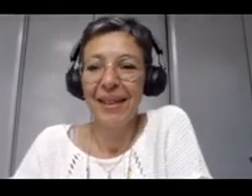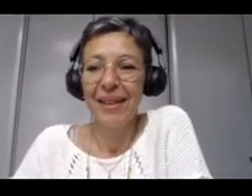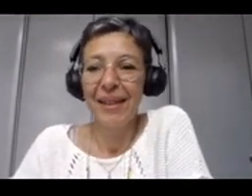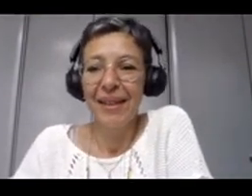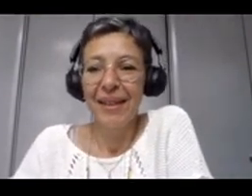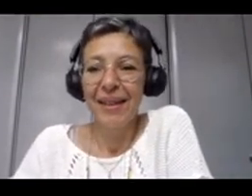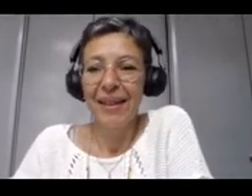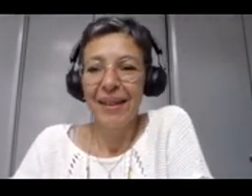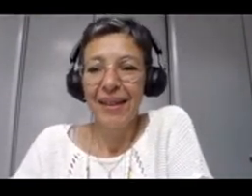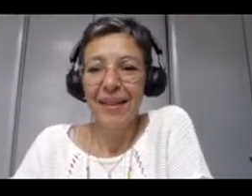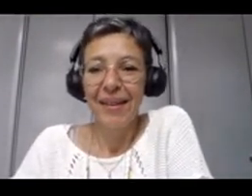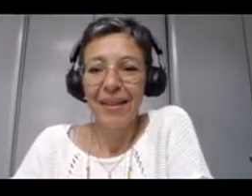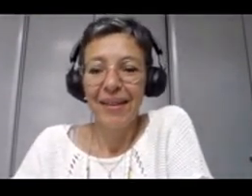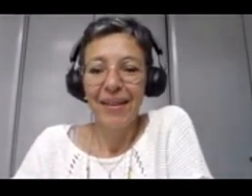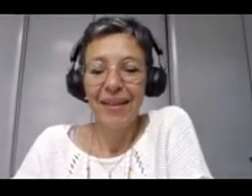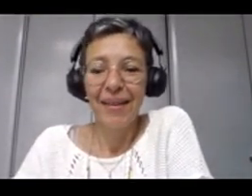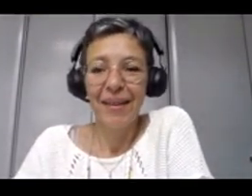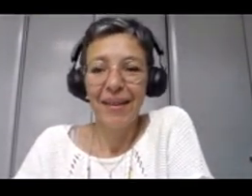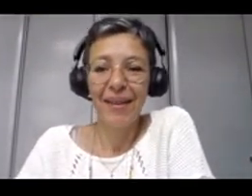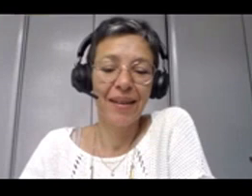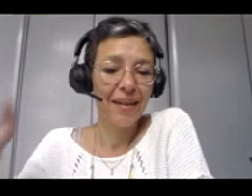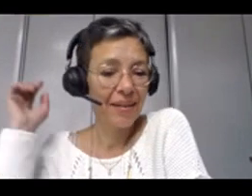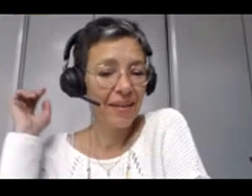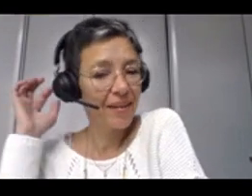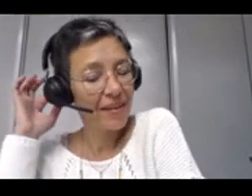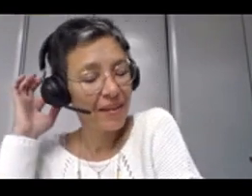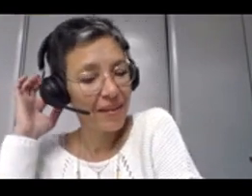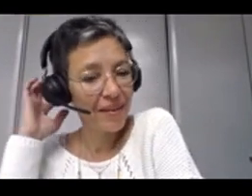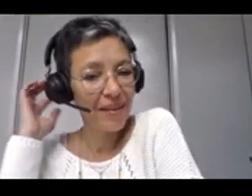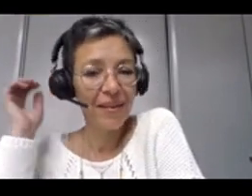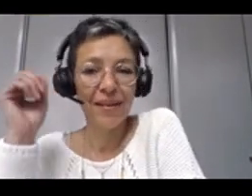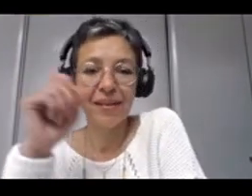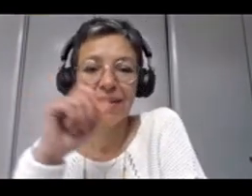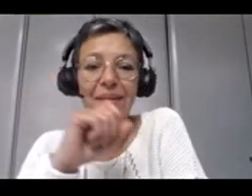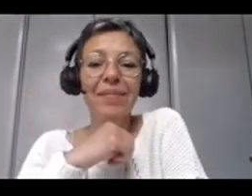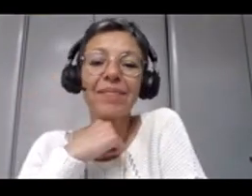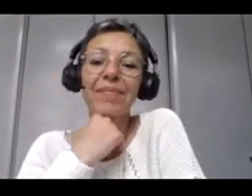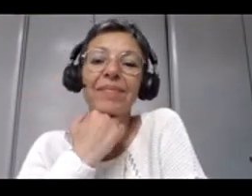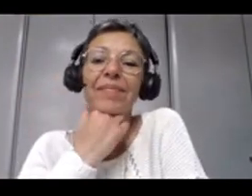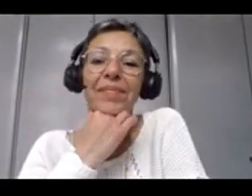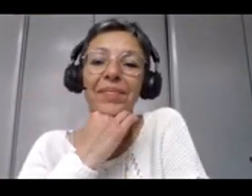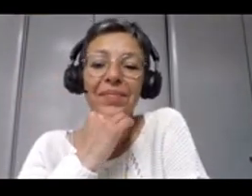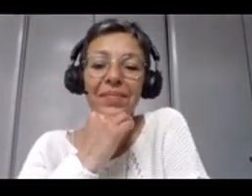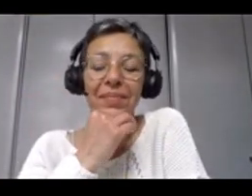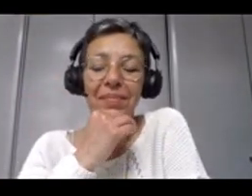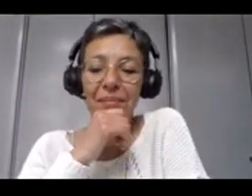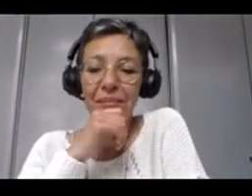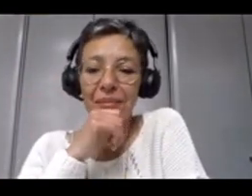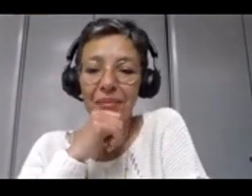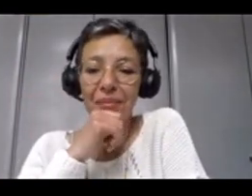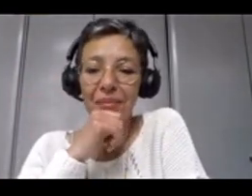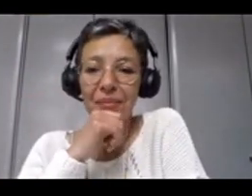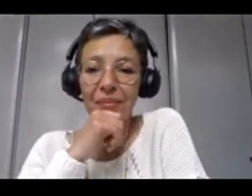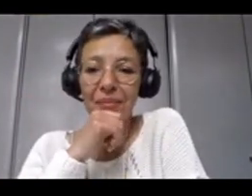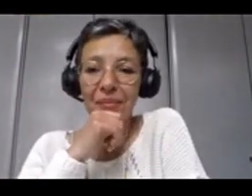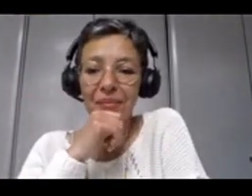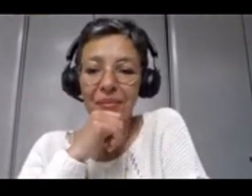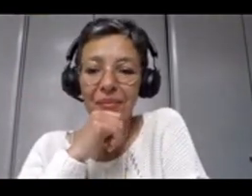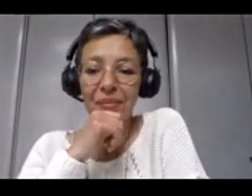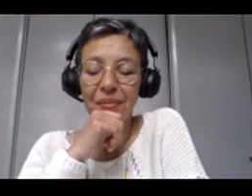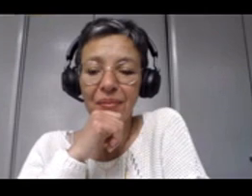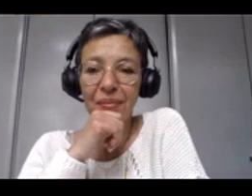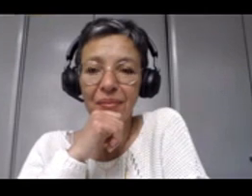Donc, ma part, c'est de vous présenter la FNOR. Nous créons donc...